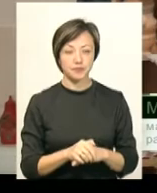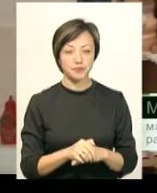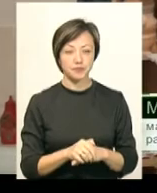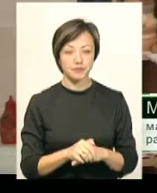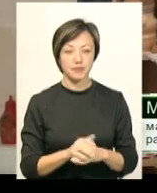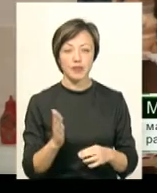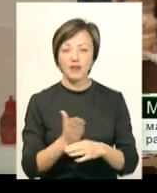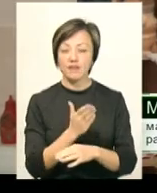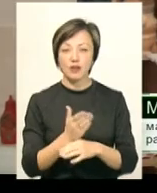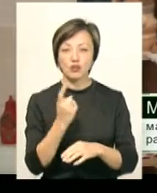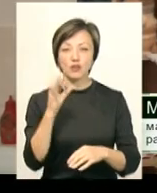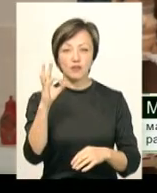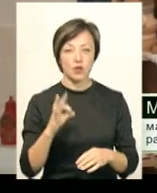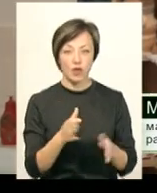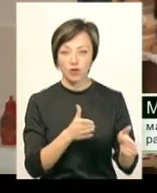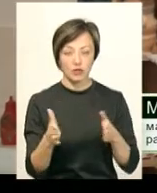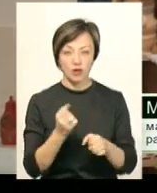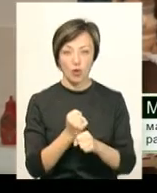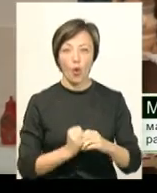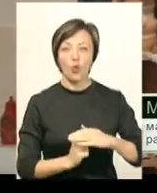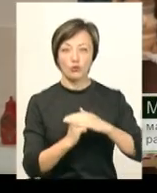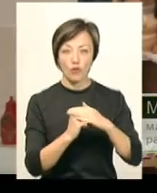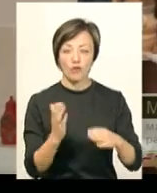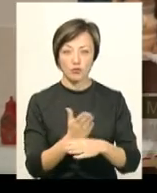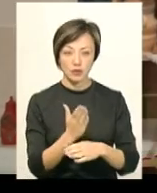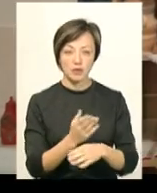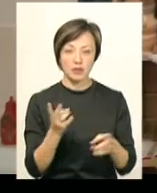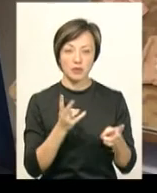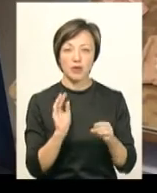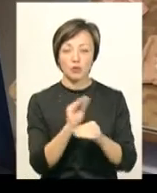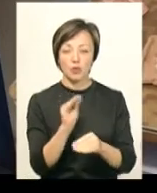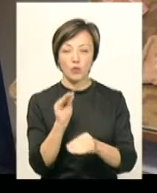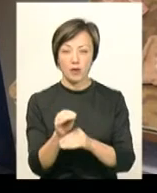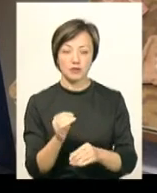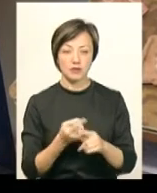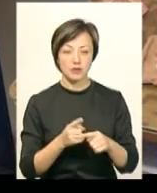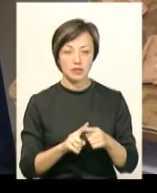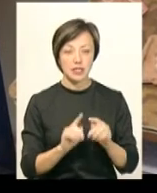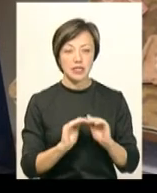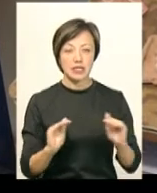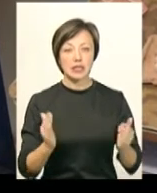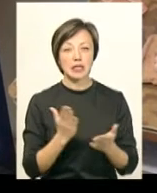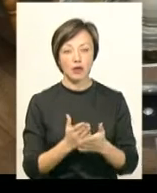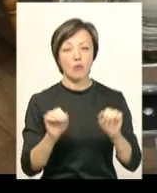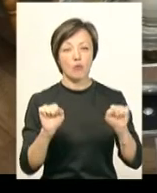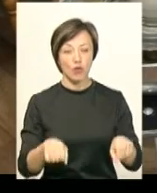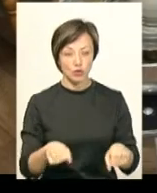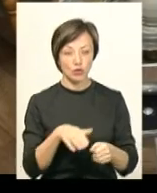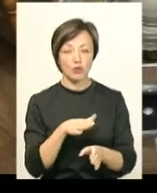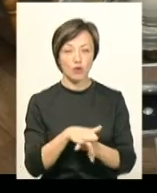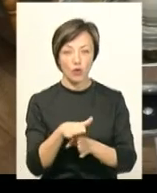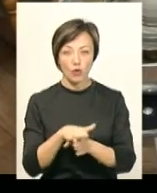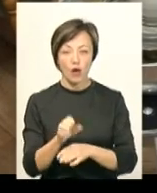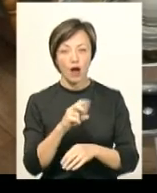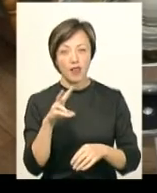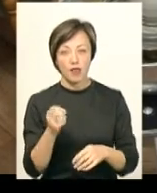до 100% не роблять, але основа є, яку треба тільки допрацювати. Є діти, які можуть робити, але